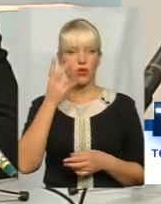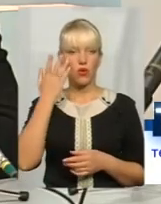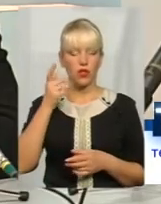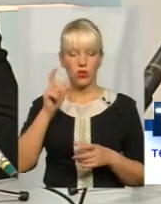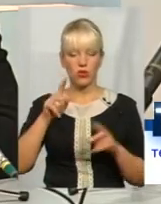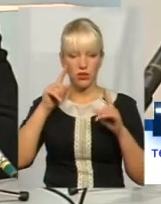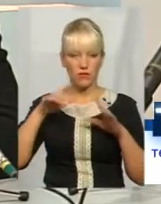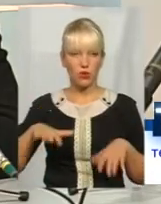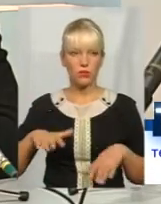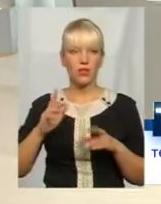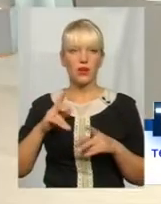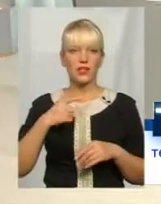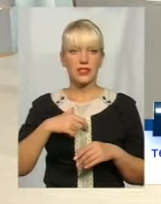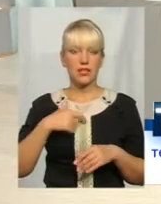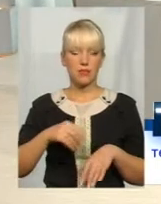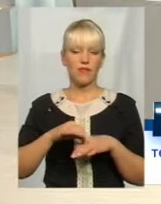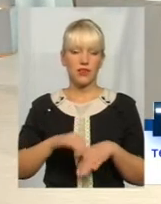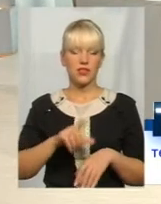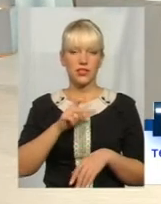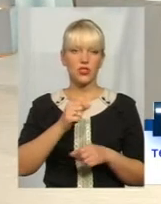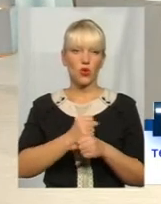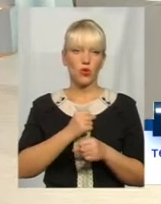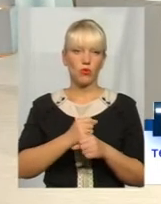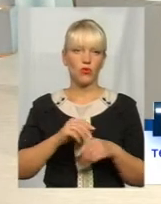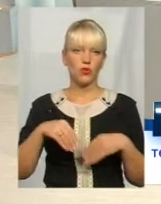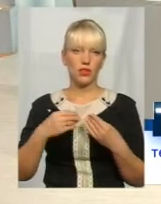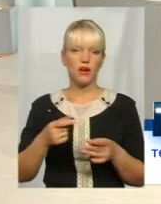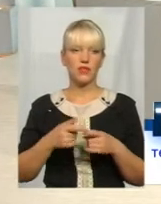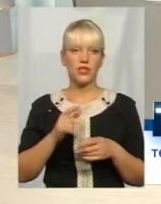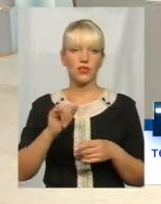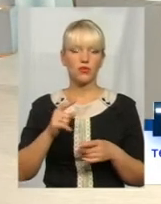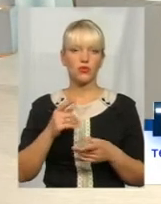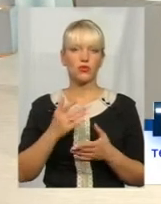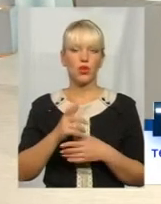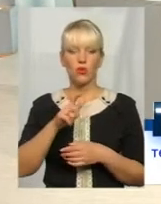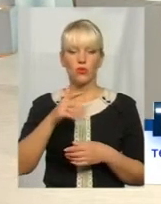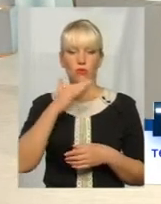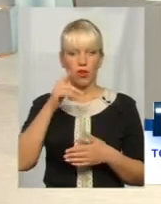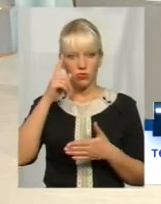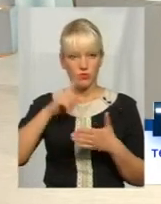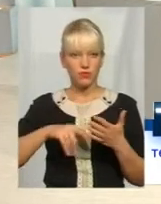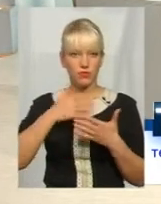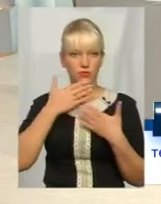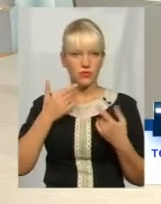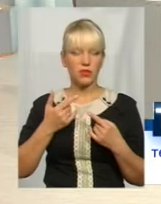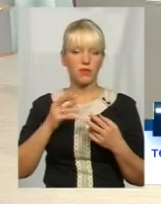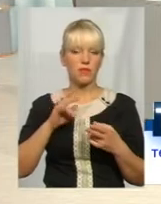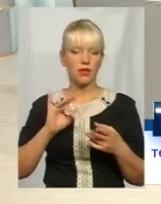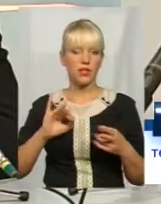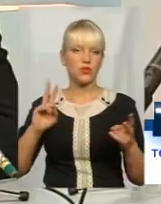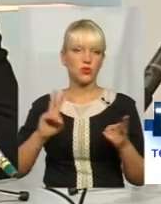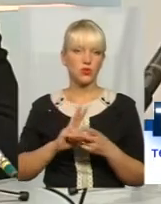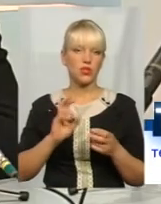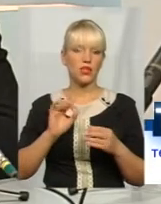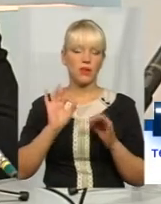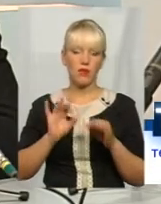навчають, як себе вести з роботодавцем, тому що є такі речі, коли людина втрачає впевненість в своїх силах при зустрічі, як подати